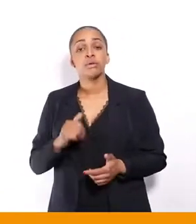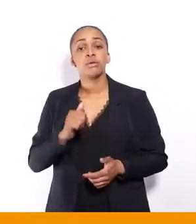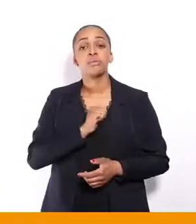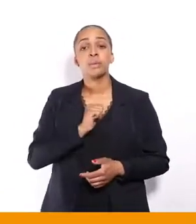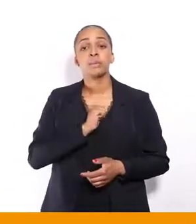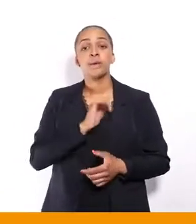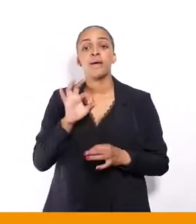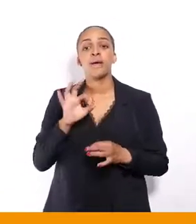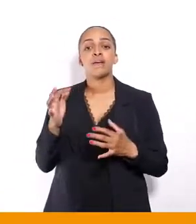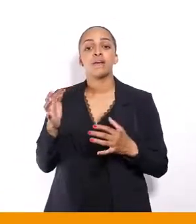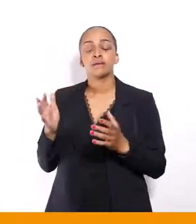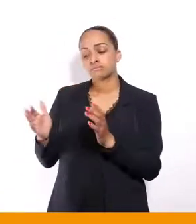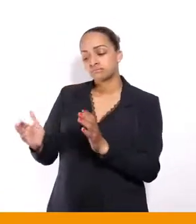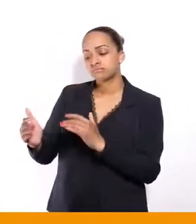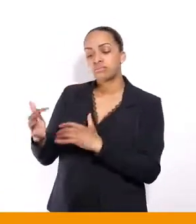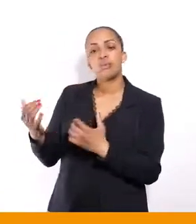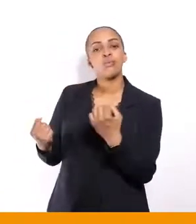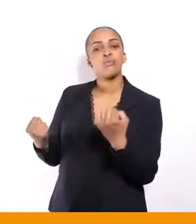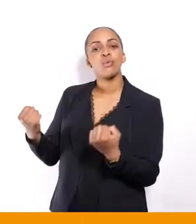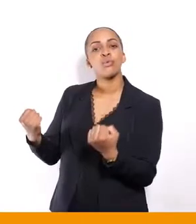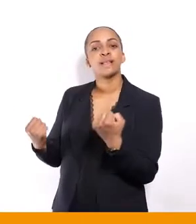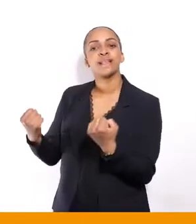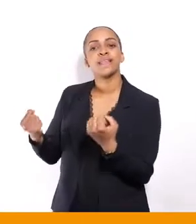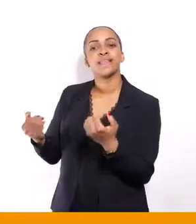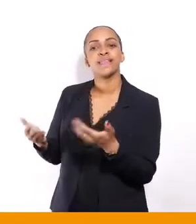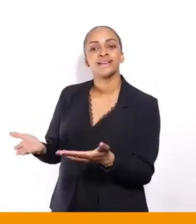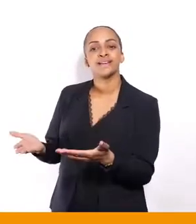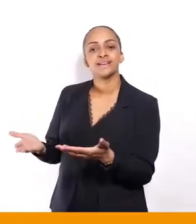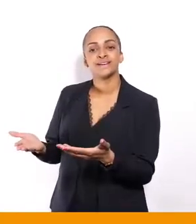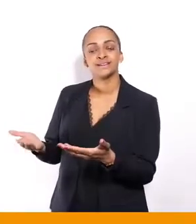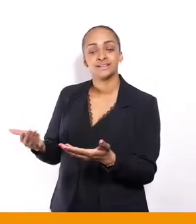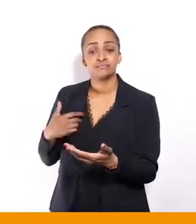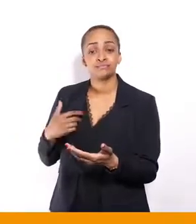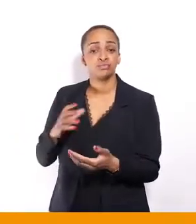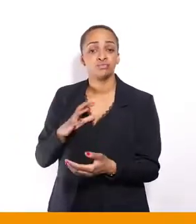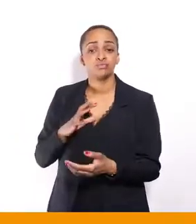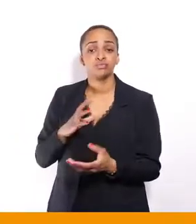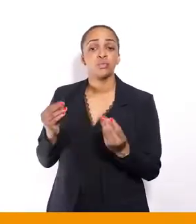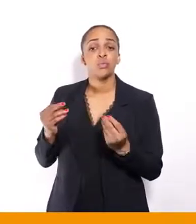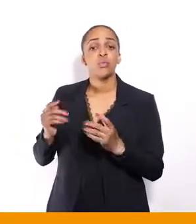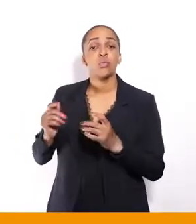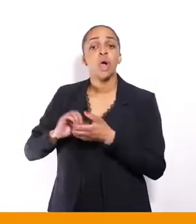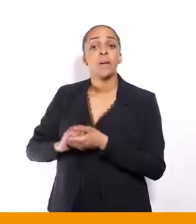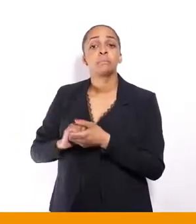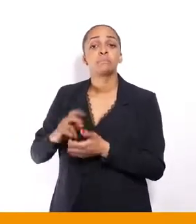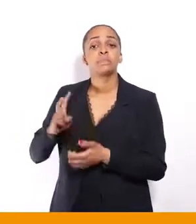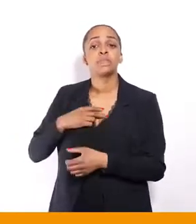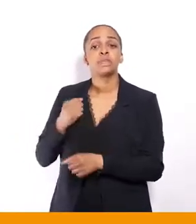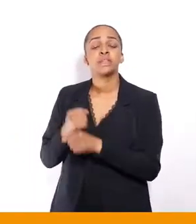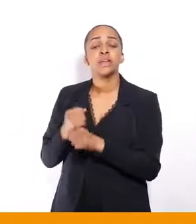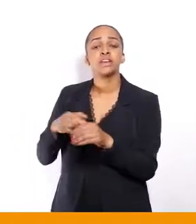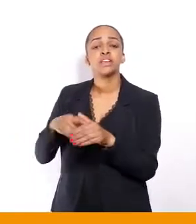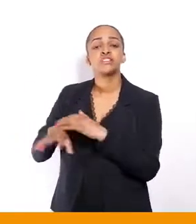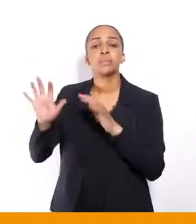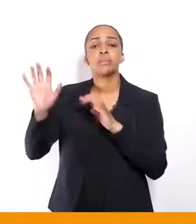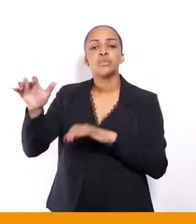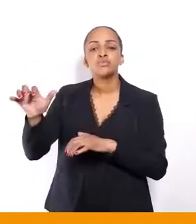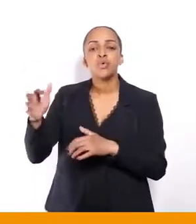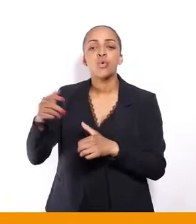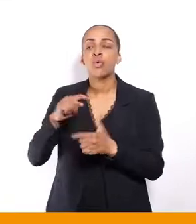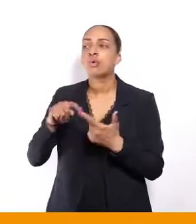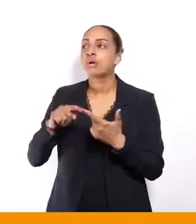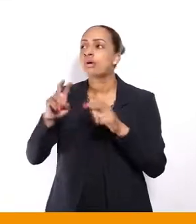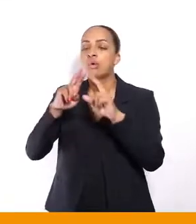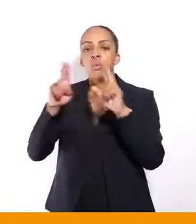'automobile, par exemple, alors, j'ai un certain nombre de camarades qui travaillent à Peugeot, Stellantis maintenant, à Renault,